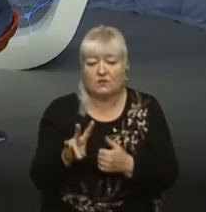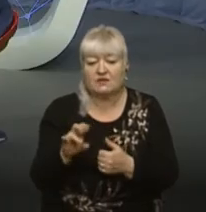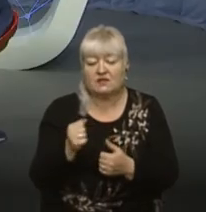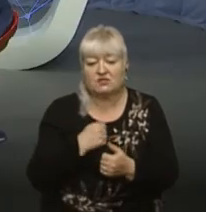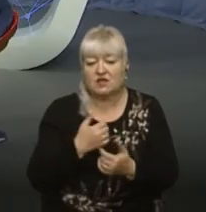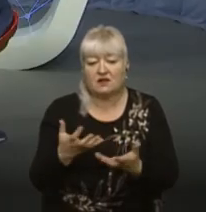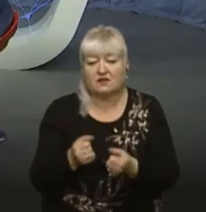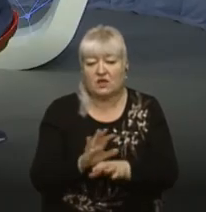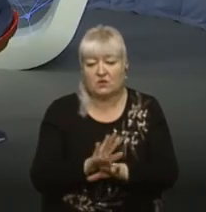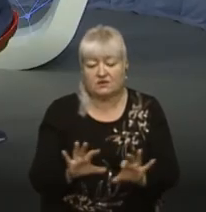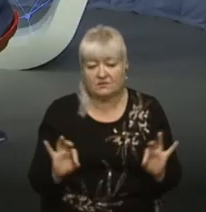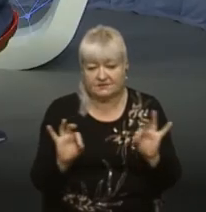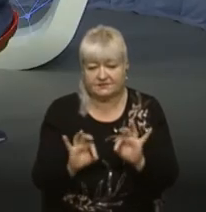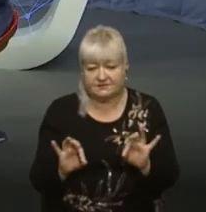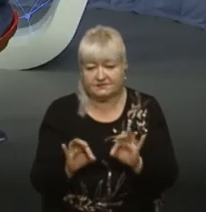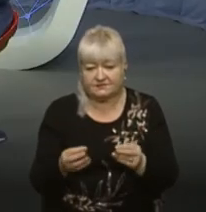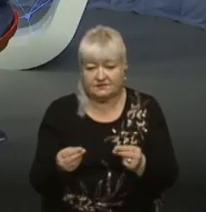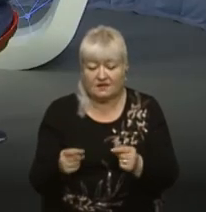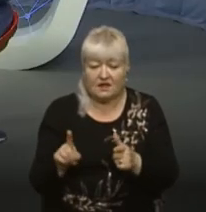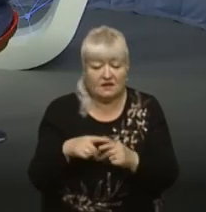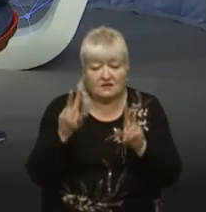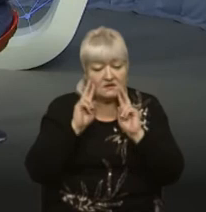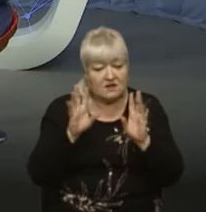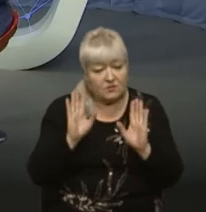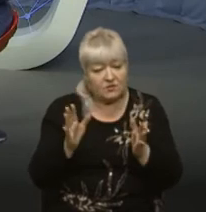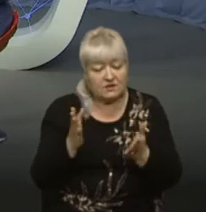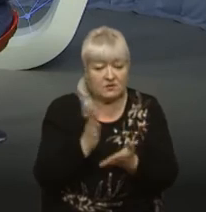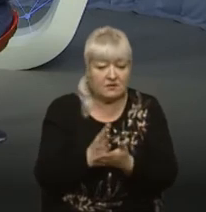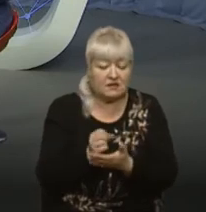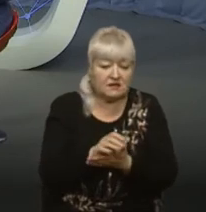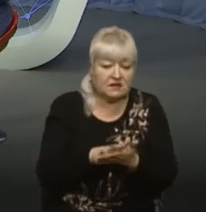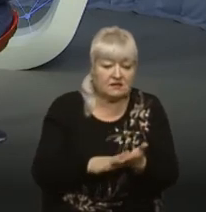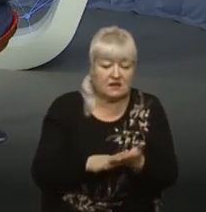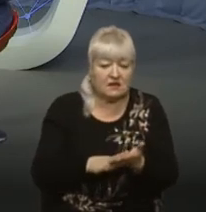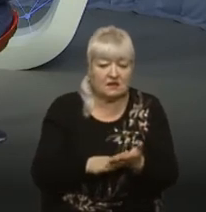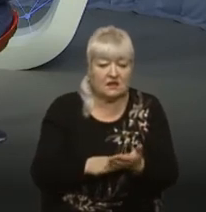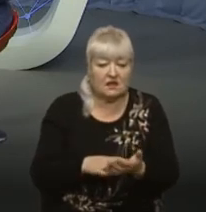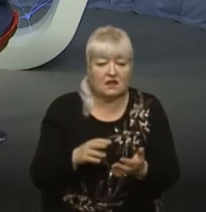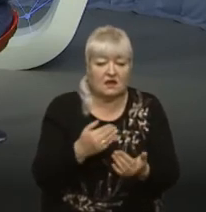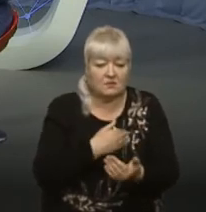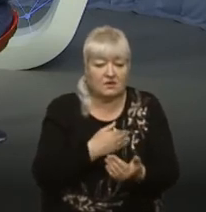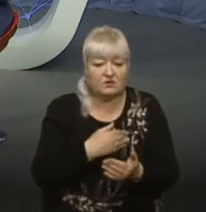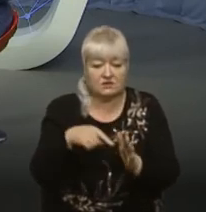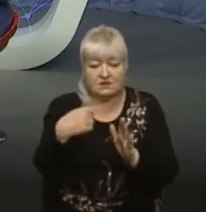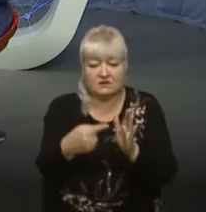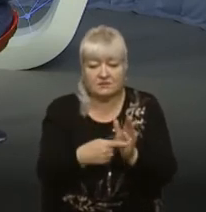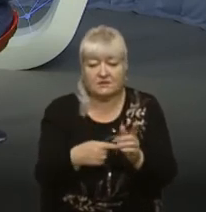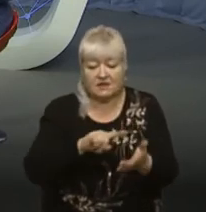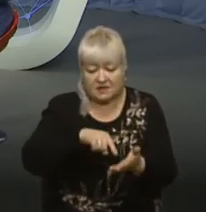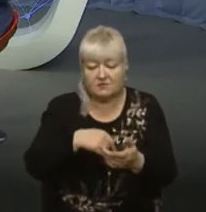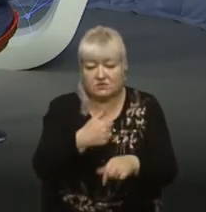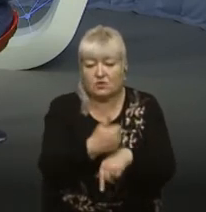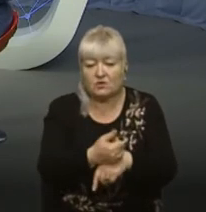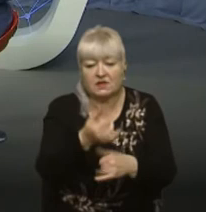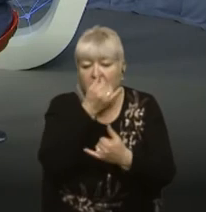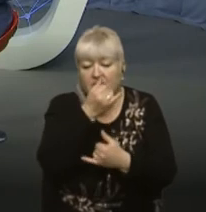не отримали ще цих коштів. Не знаємо, чи будемо ми їх мати надалі, чи не будемо. Я би хотіла це питання задати міському голові, бо ми